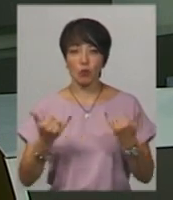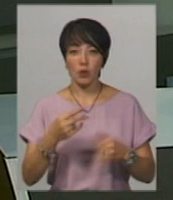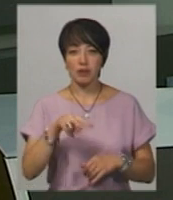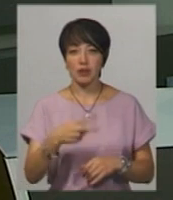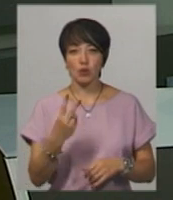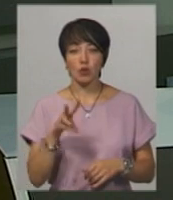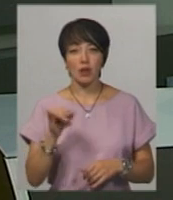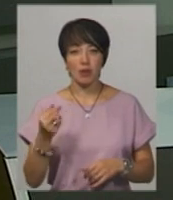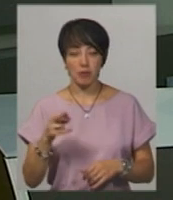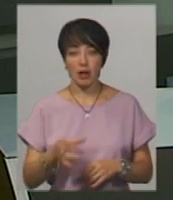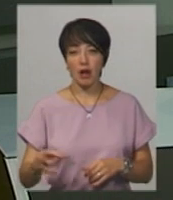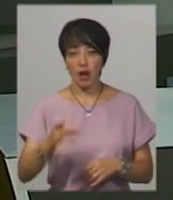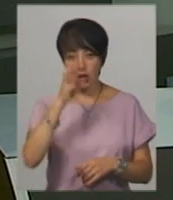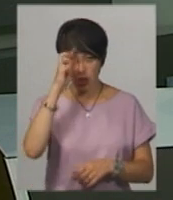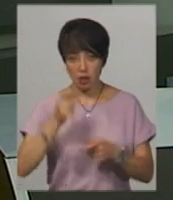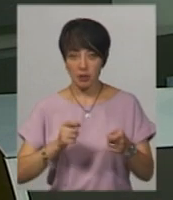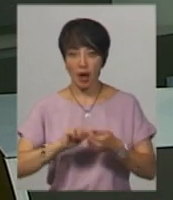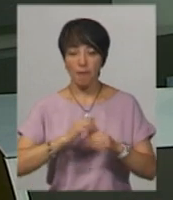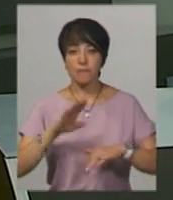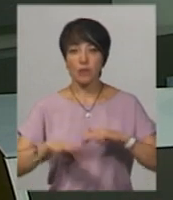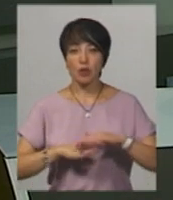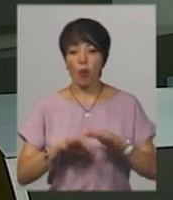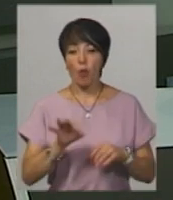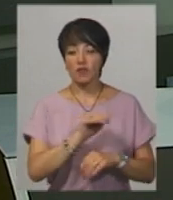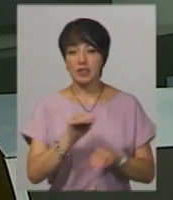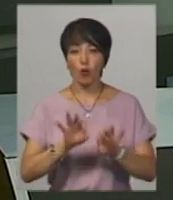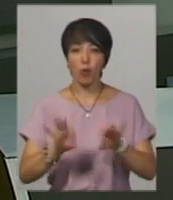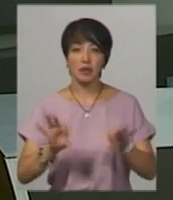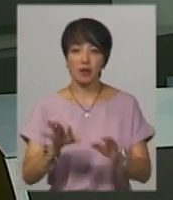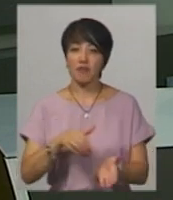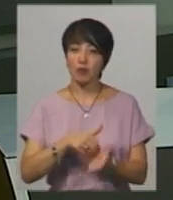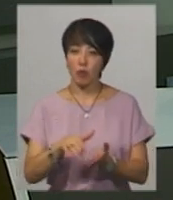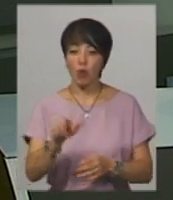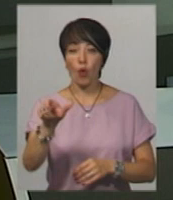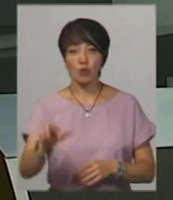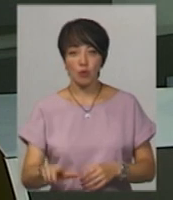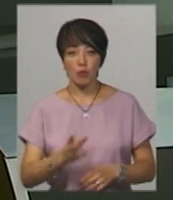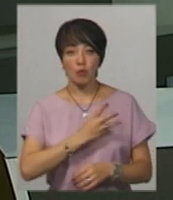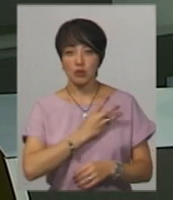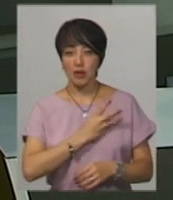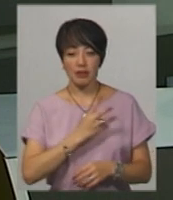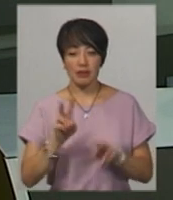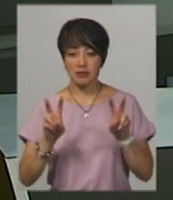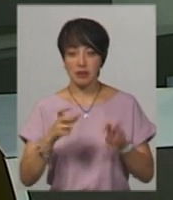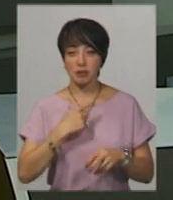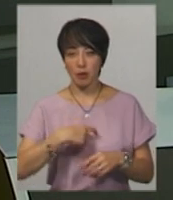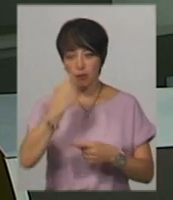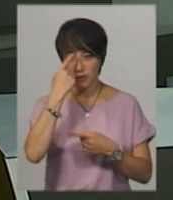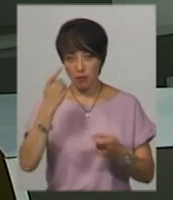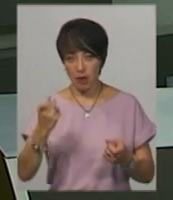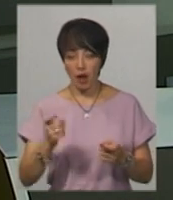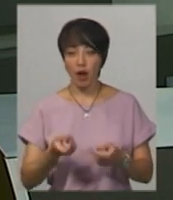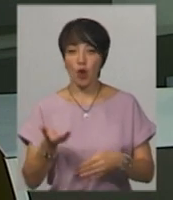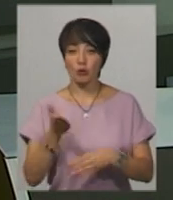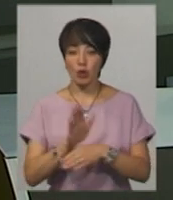липня. В райдержадміністрації Каменця-Подільського від офіційних коментарів відмовилися. Особа, яка побажала не називатися, повідомляє, що